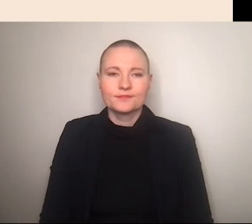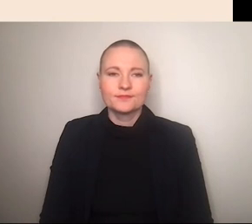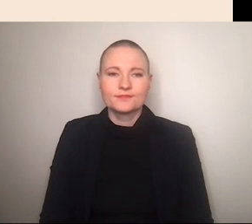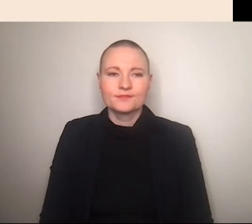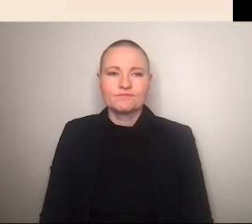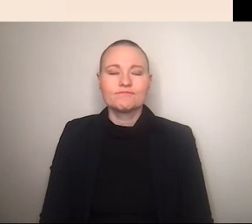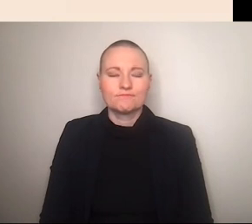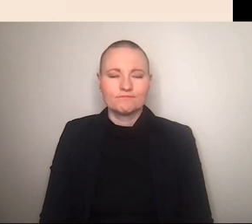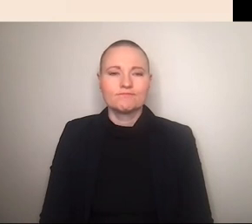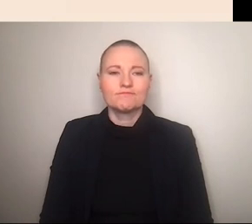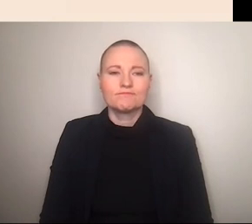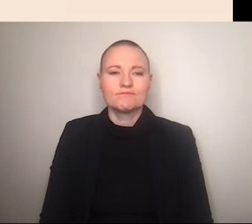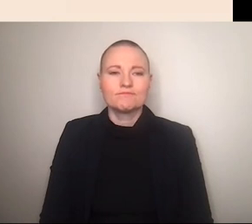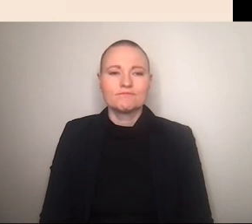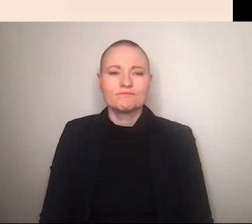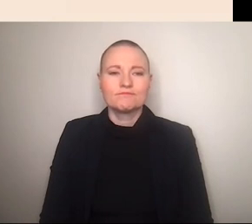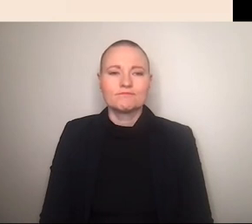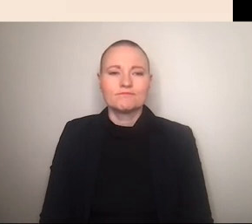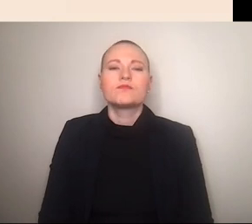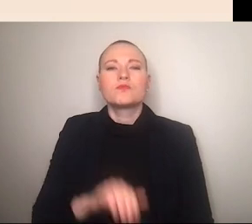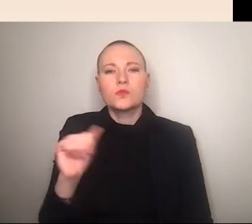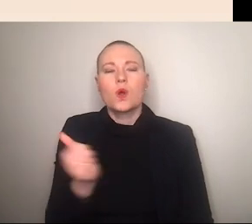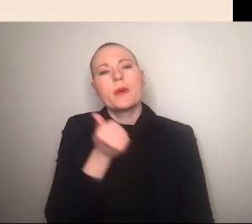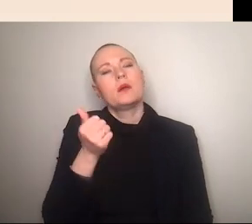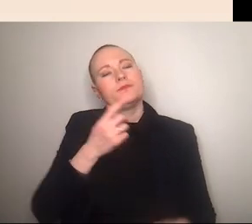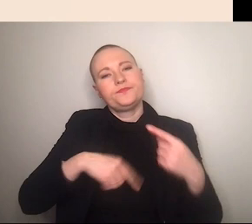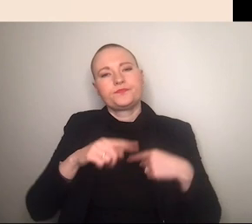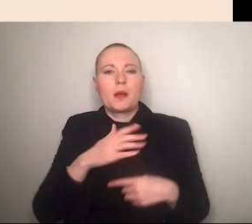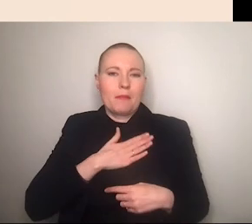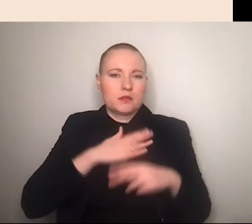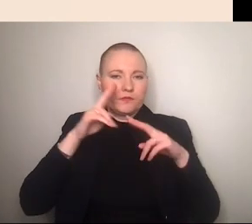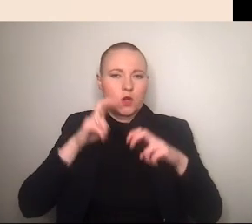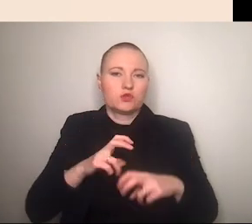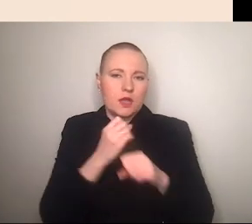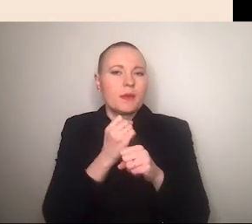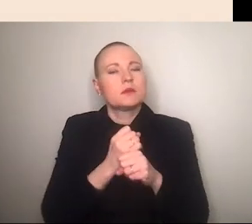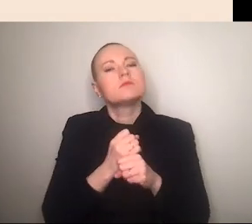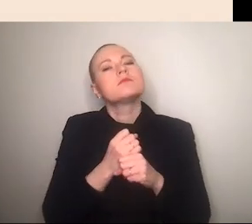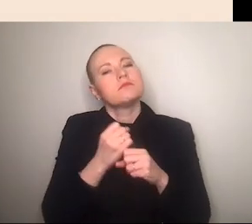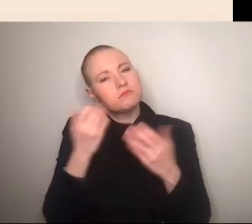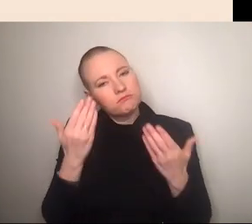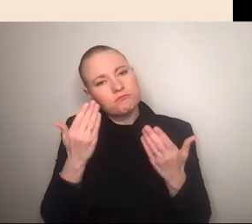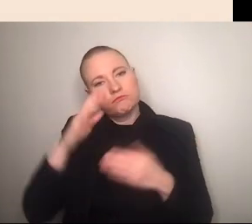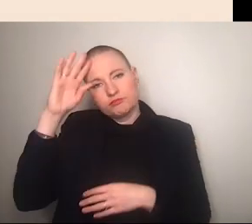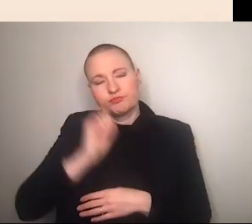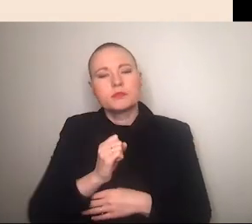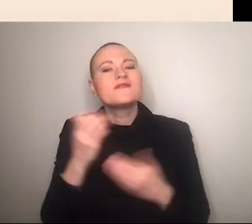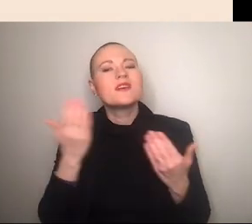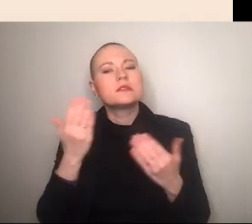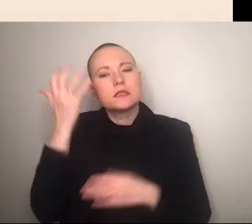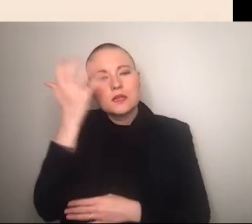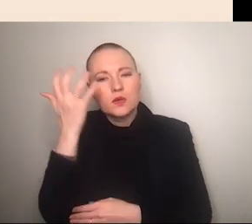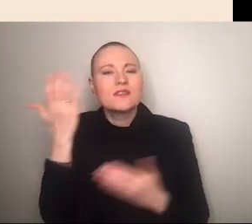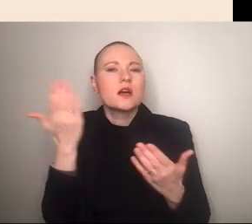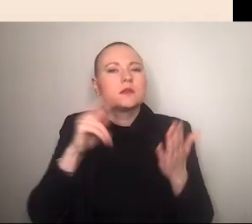genau so noch mal kurz ein paar punkte zu meiner forschungsarbeit um zu verstehen mit welcher theoretischen und methodischen brille ich